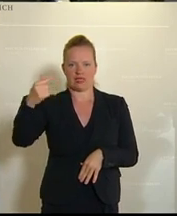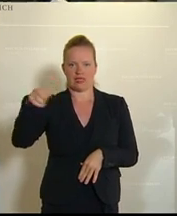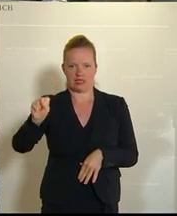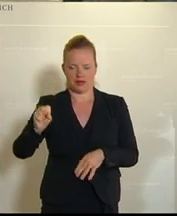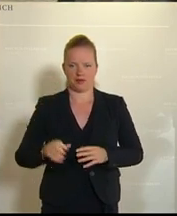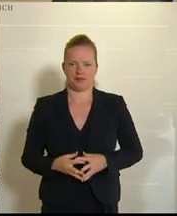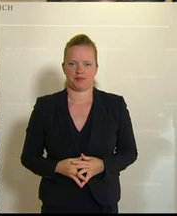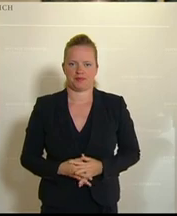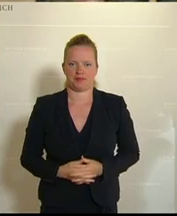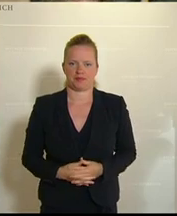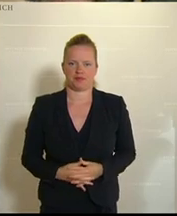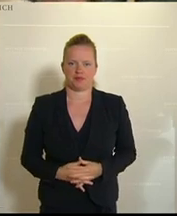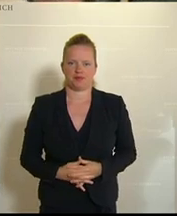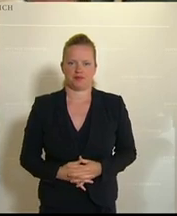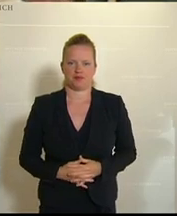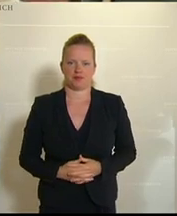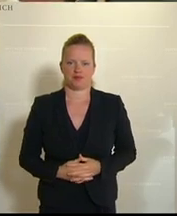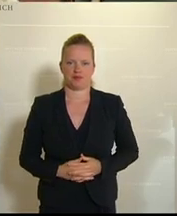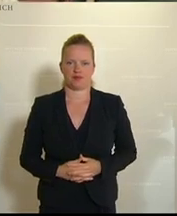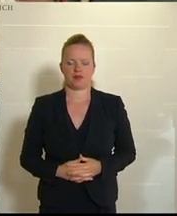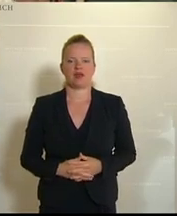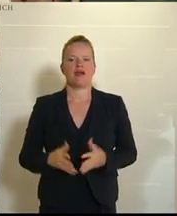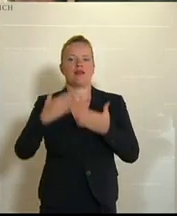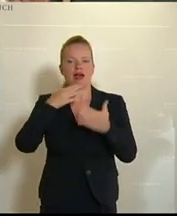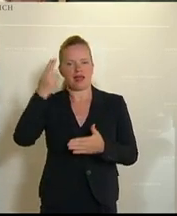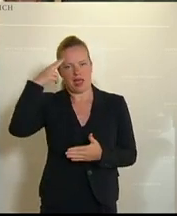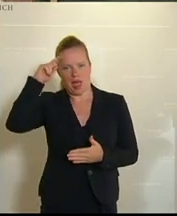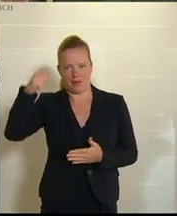neuen Forschungsfinanzierung. Drei Jahre Forschungsbudget gibt es jetzt mit Kürzungsverbot. Und das Kürzungsverbot.